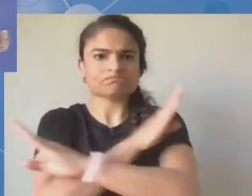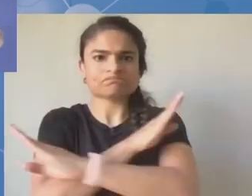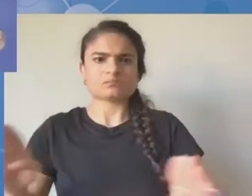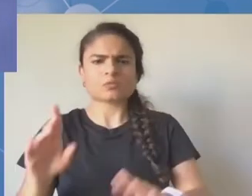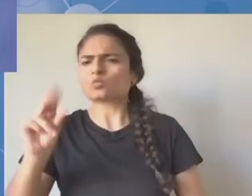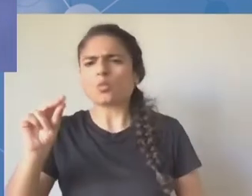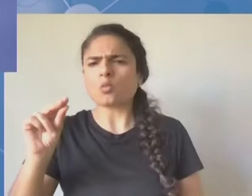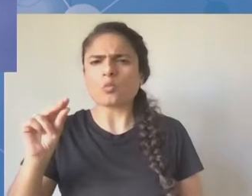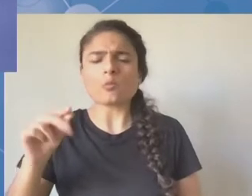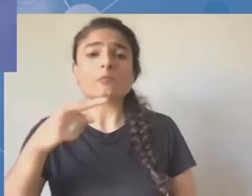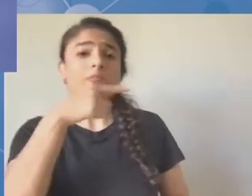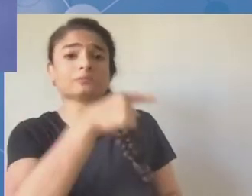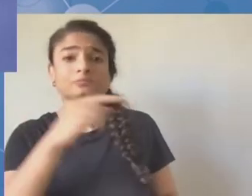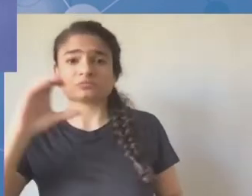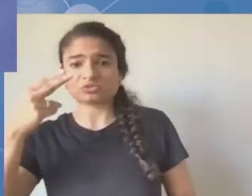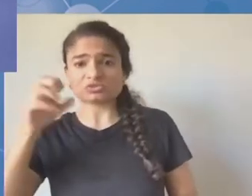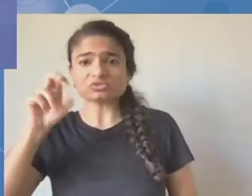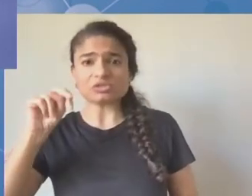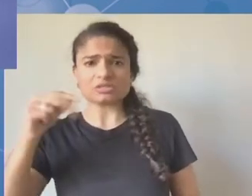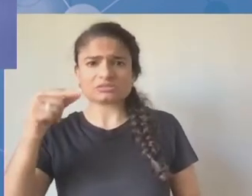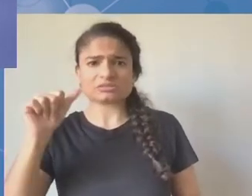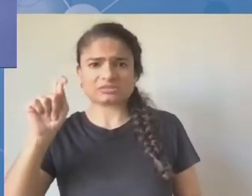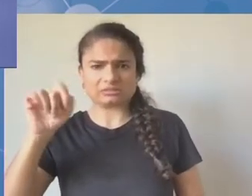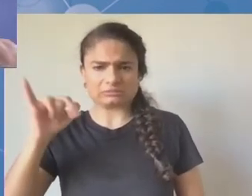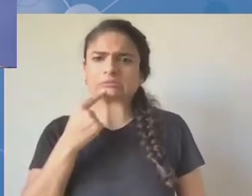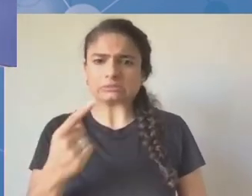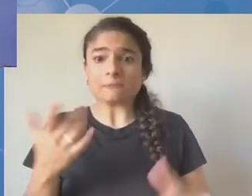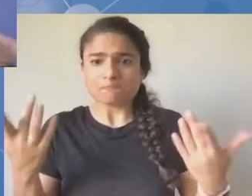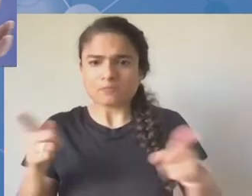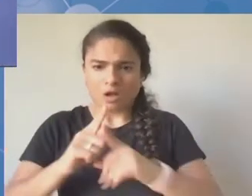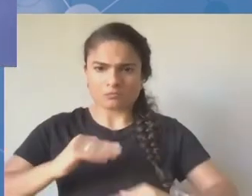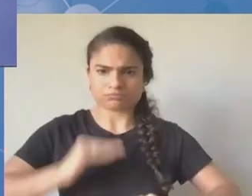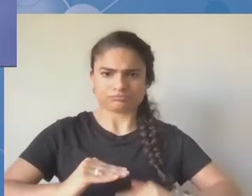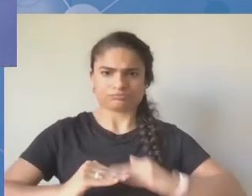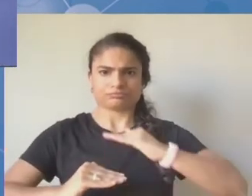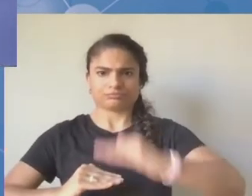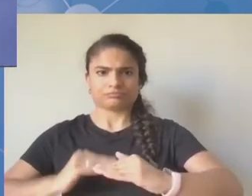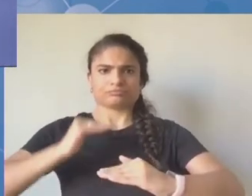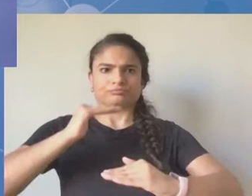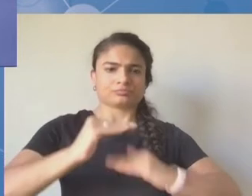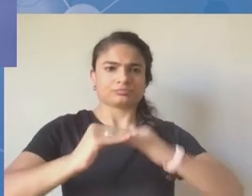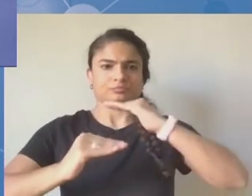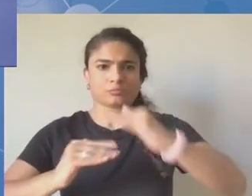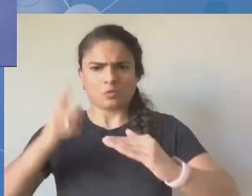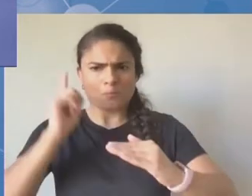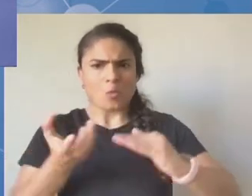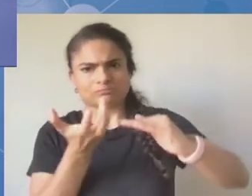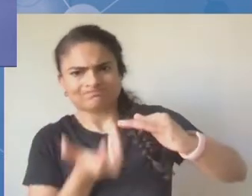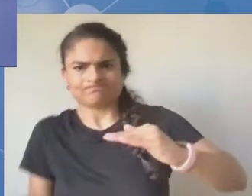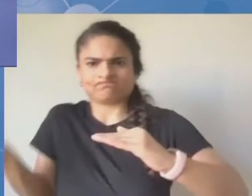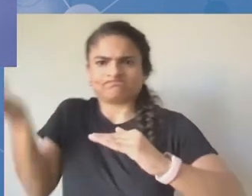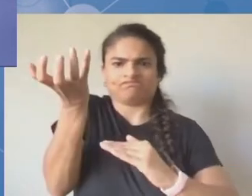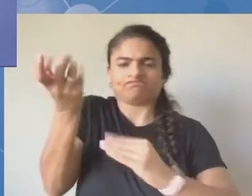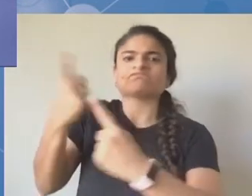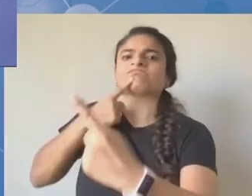Mówiliśmy, ale po prostu chyba te tematy trzeba podkreślać jeszcze bardziej. I mam nadzieję, że w przyszłym roku to